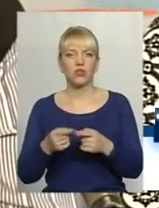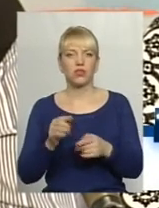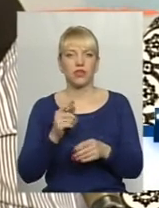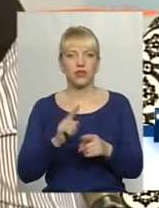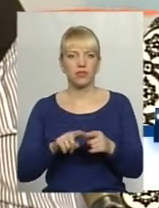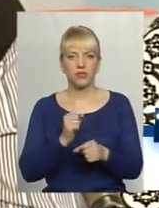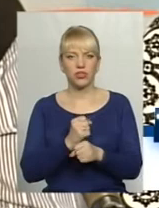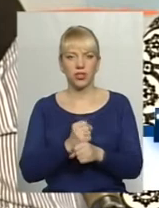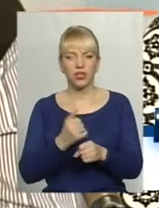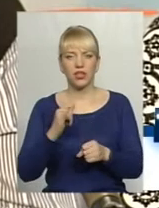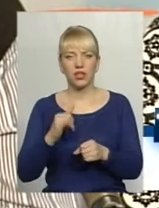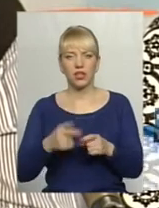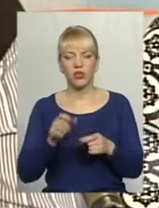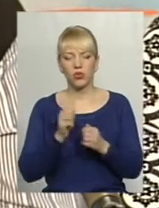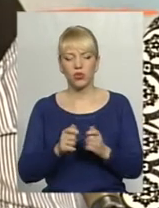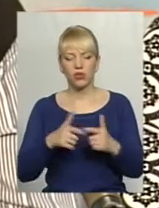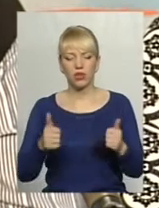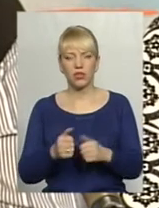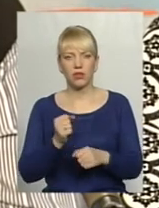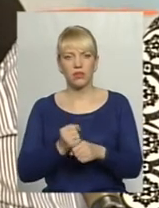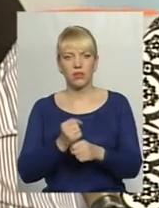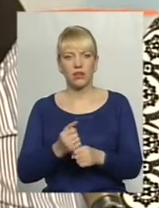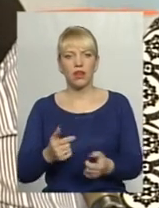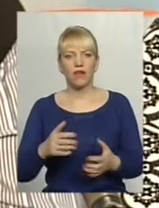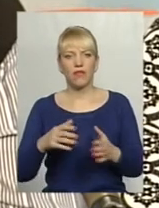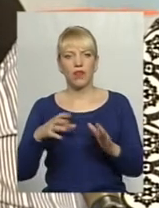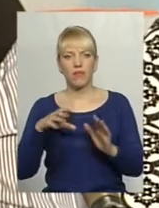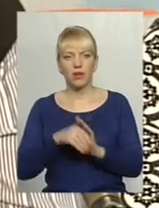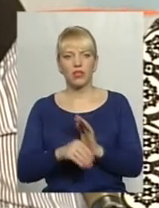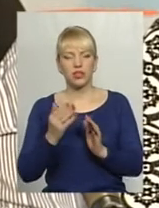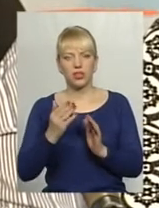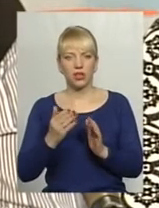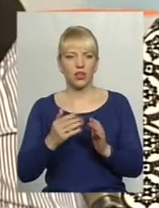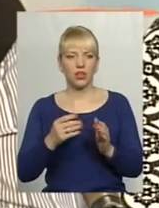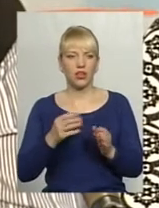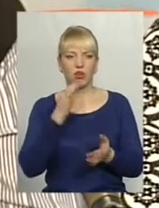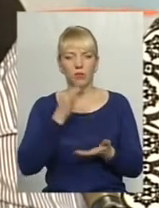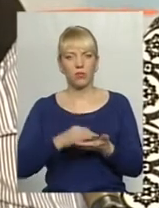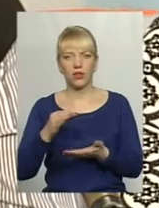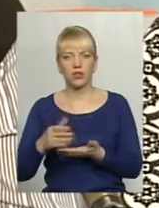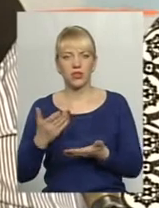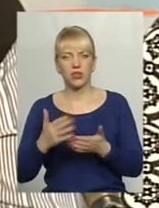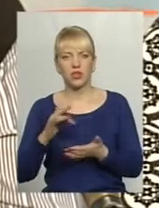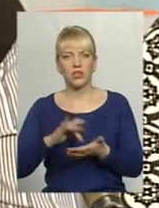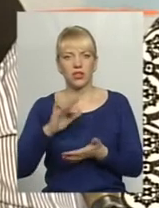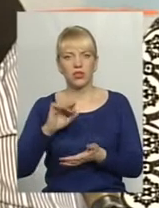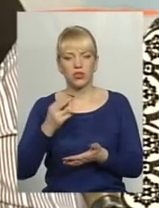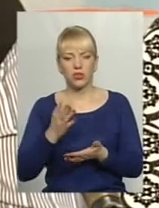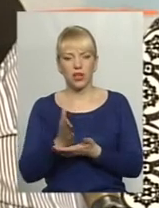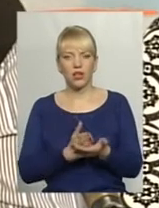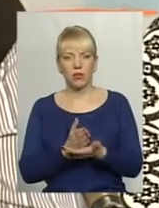організацій діє в межах своєї компетенції і не дає послуги. Відповідно, якщо це Центр соціальних служб, можливо, при потребі